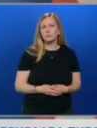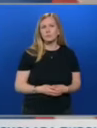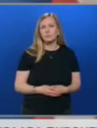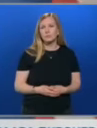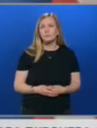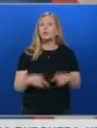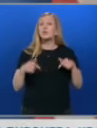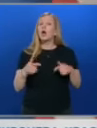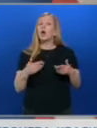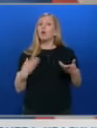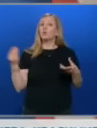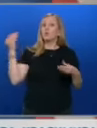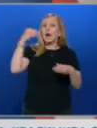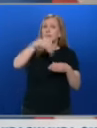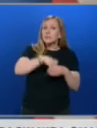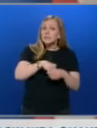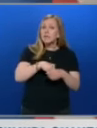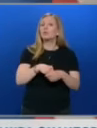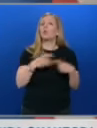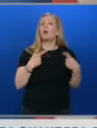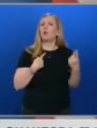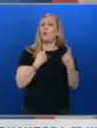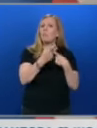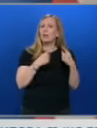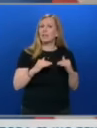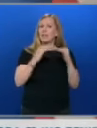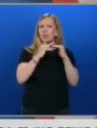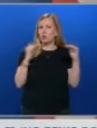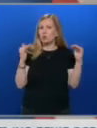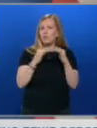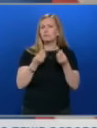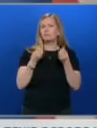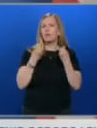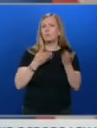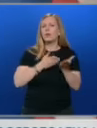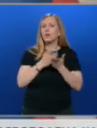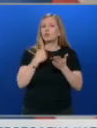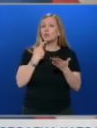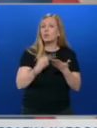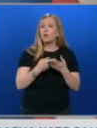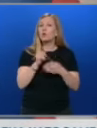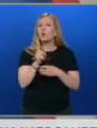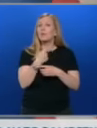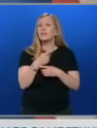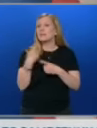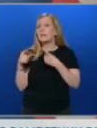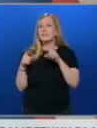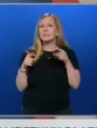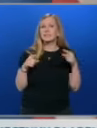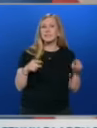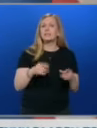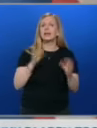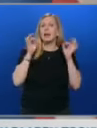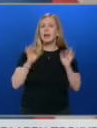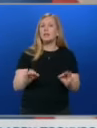Прякото участие и постоянната комуникация на високо равнище са най-добрия начин за отговорно управление на различията и